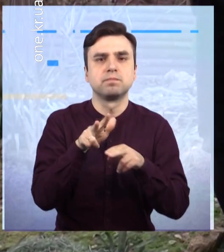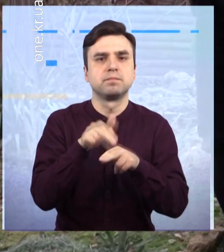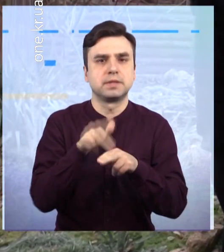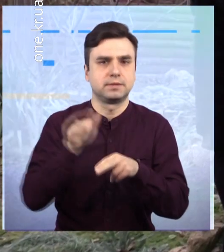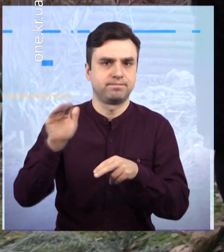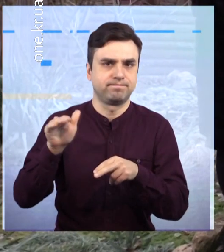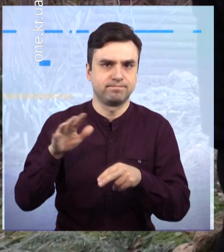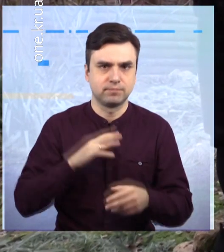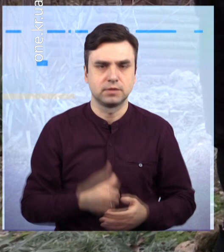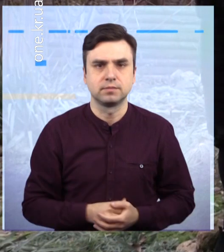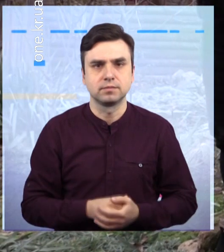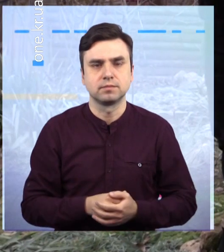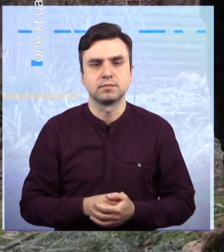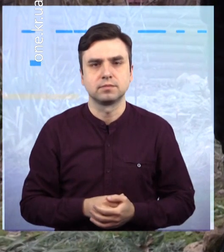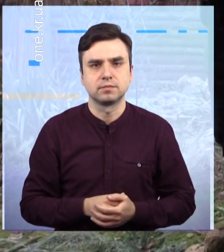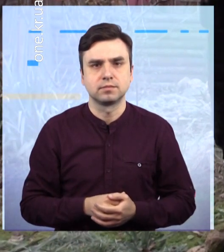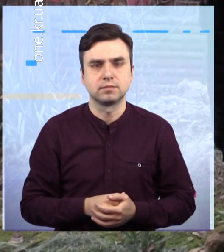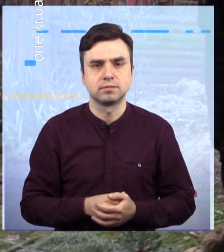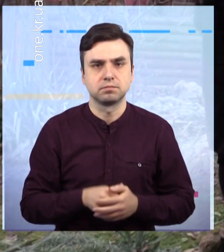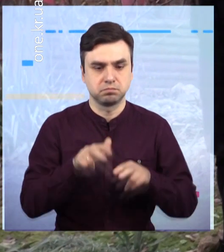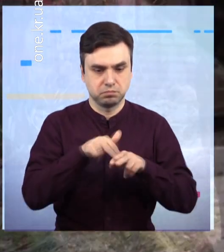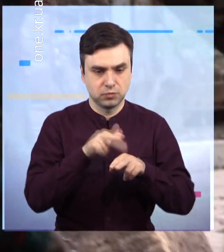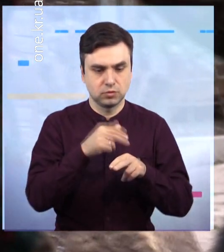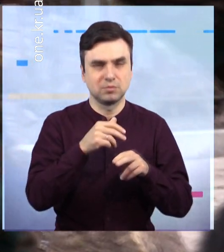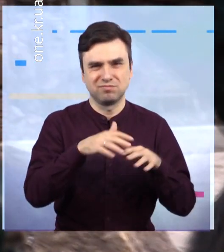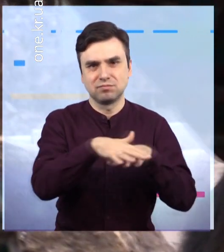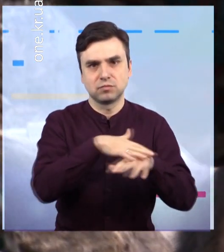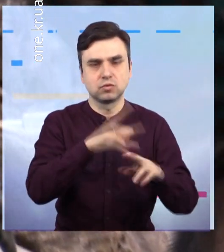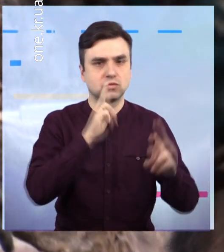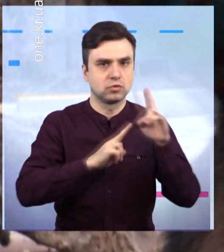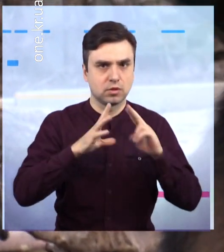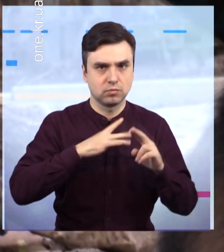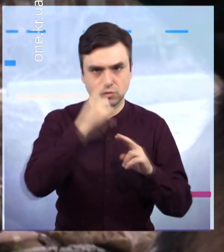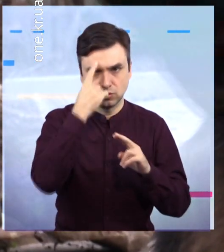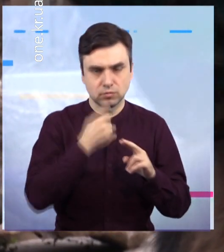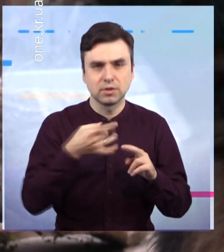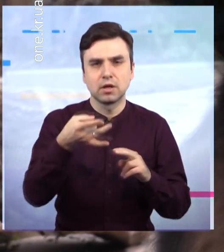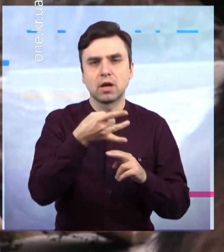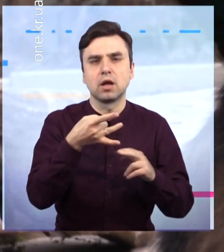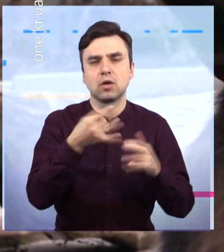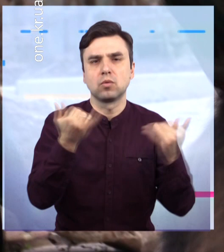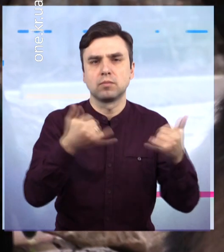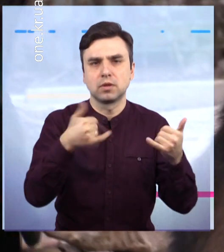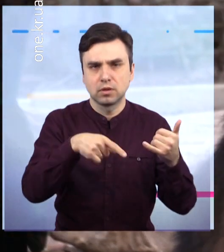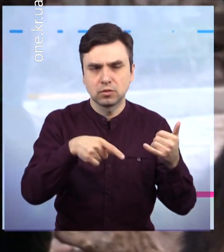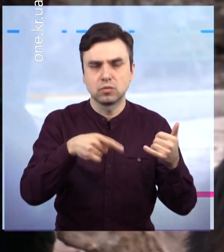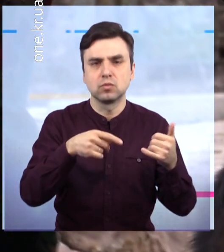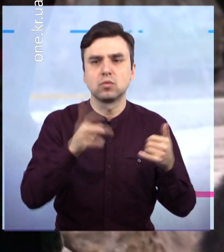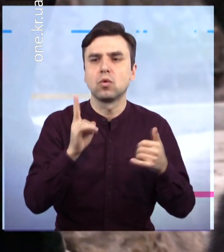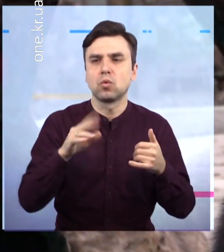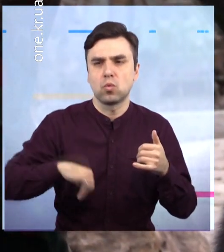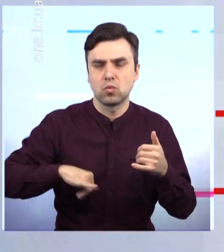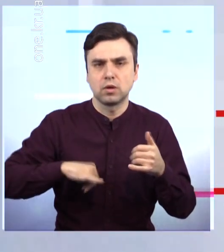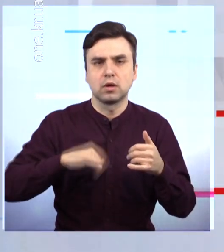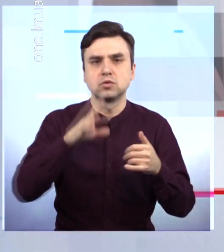Місцеві кажуть, здебільшого отруюють тільки великих собак. Аби знайти кривдника та вбивцю тварин, люди за допомогою звернулися до